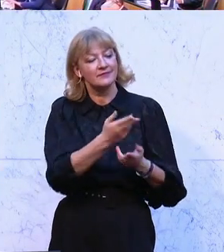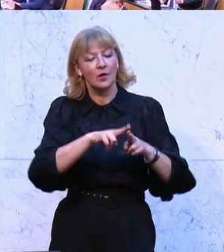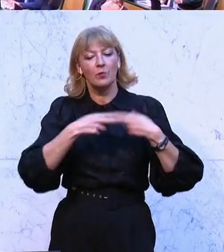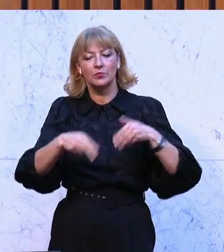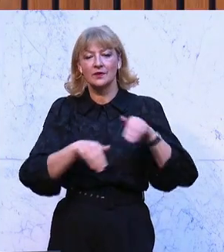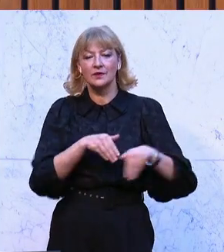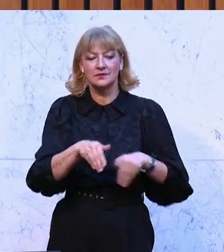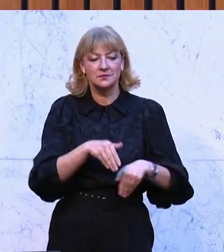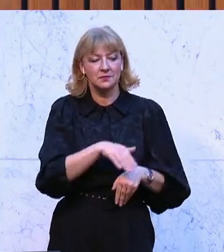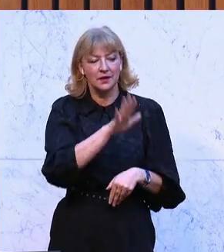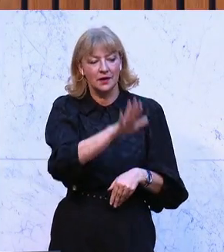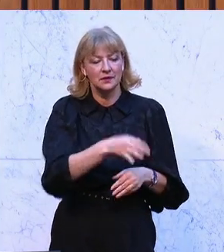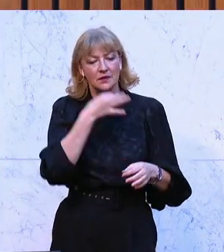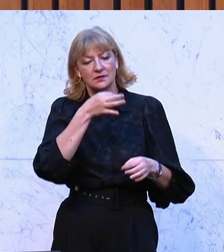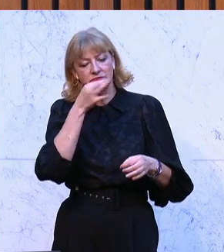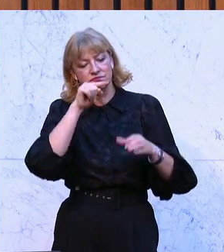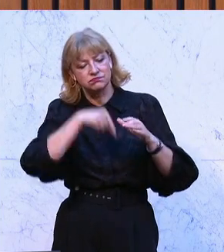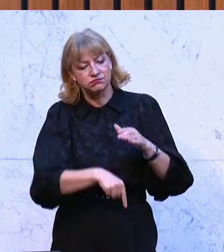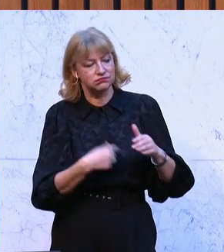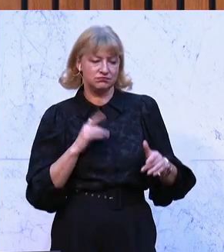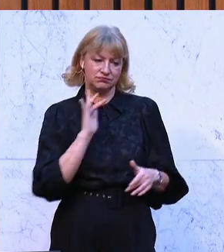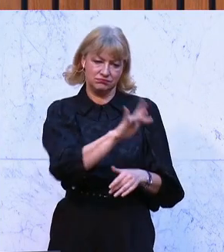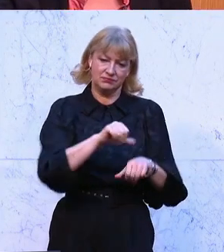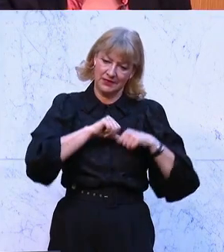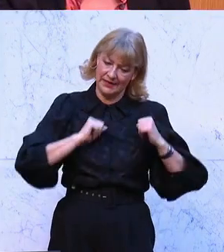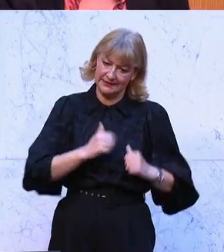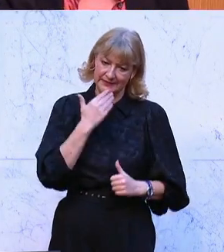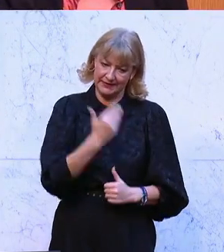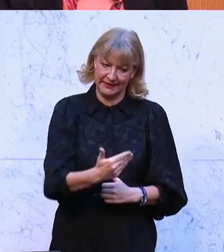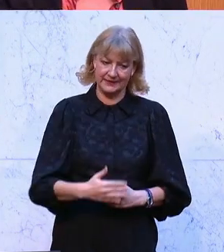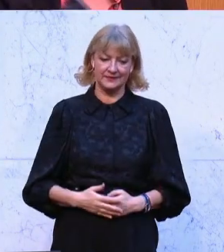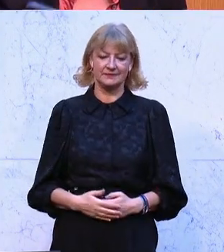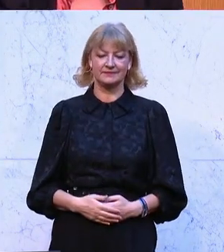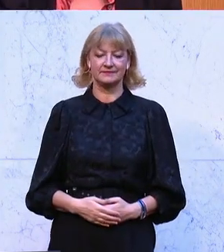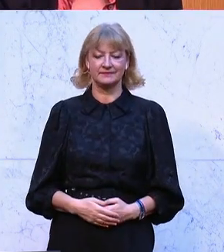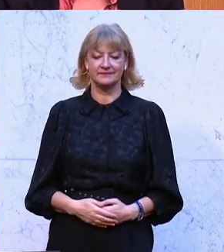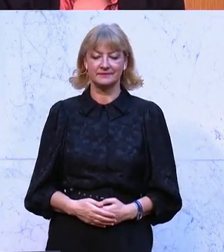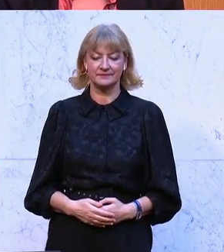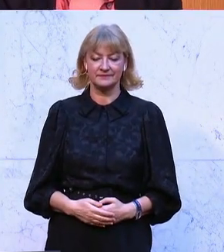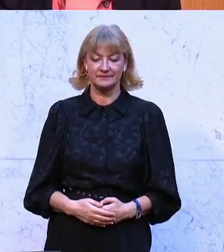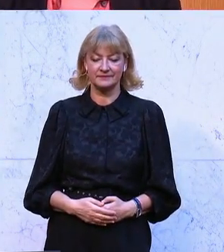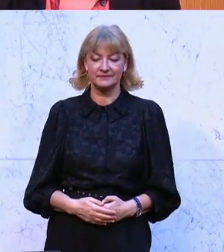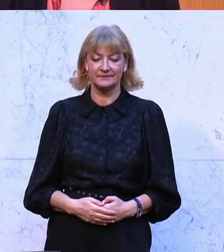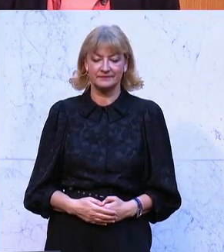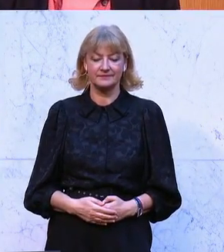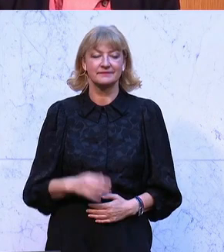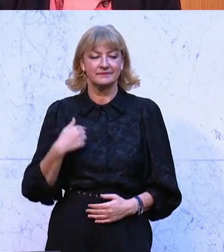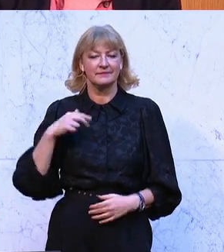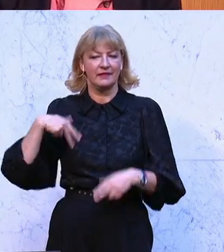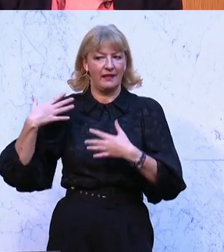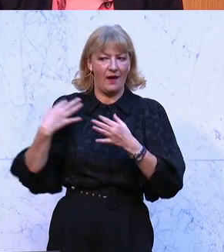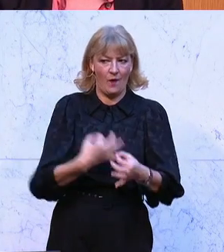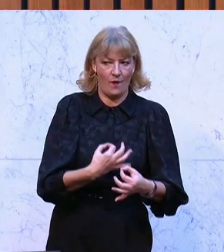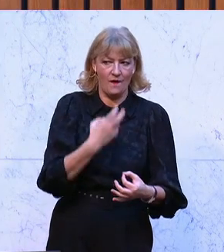für seine umfassenden Ausführungen herzlich bedanken. Wir dürfen noch nachholen, dass die